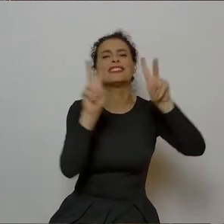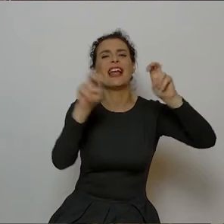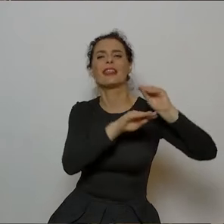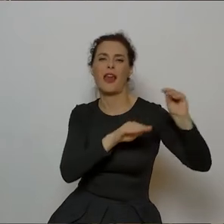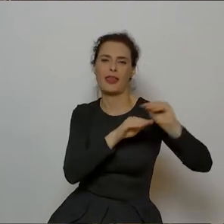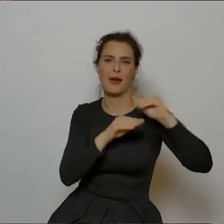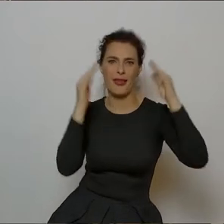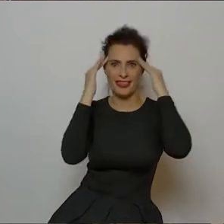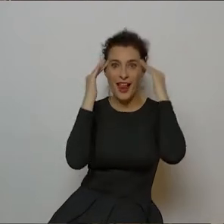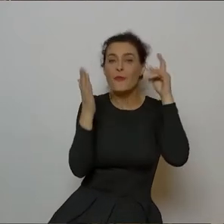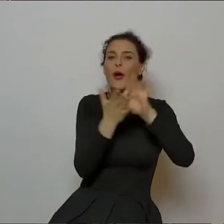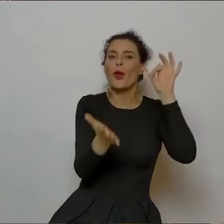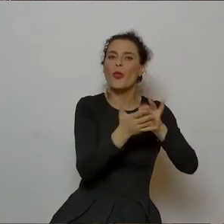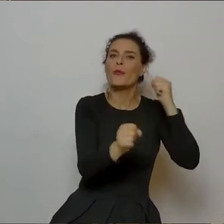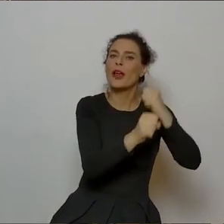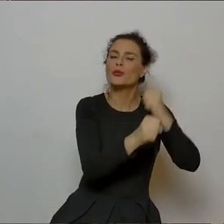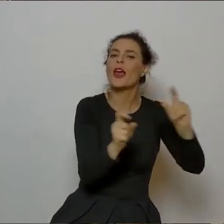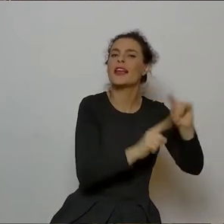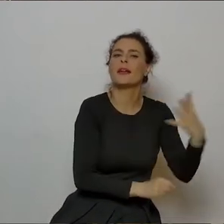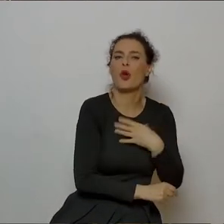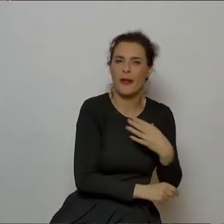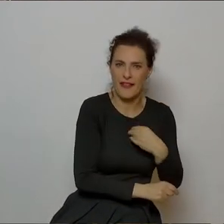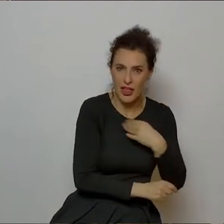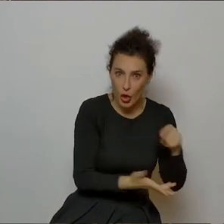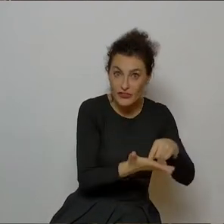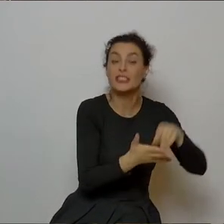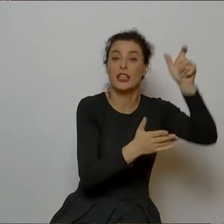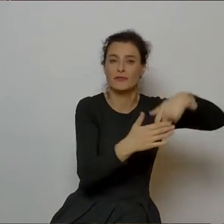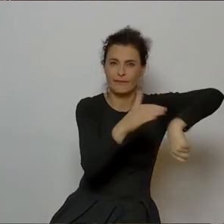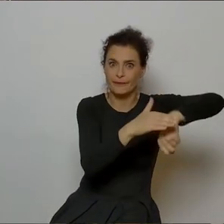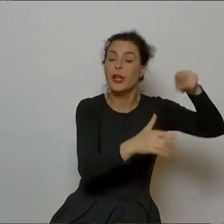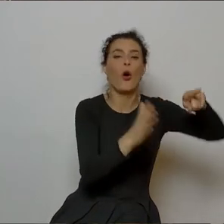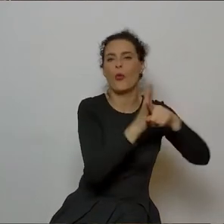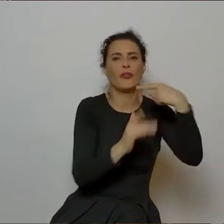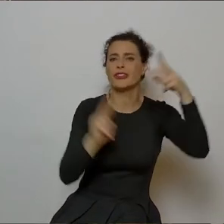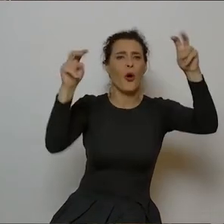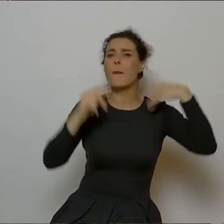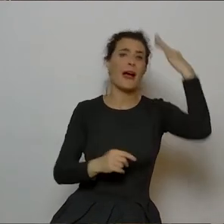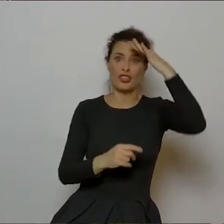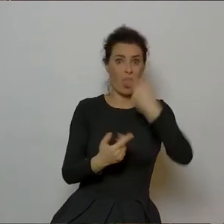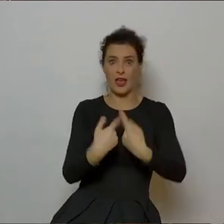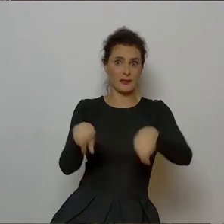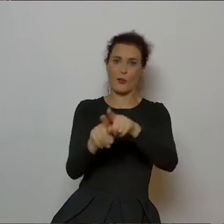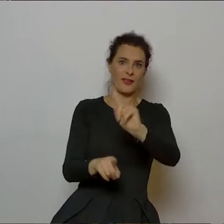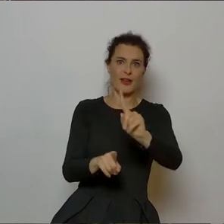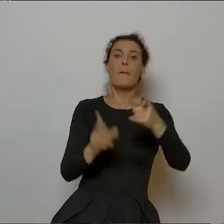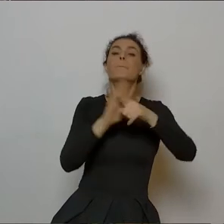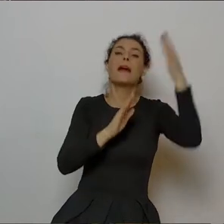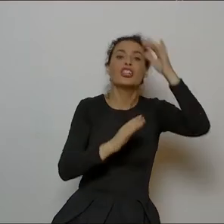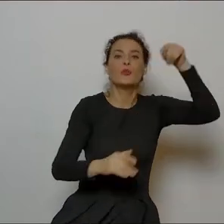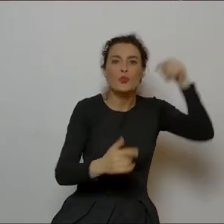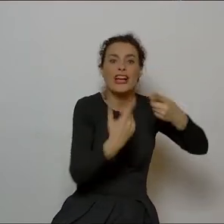na przykład pracuje z Robertem Lewandowskim. I on mi powiedział takie słowa, marzenia się nie spełniają, marzenia się spełnia.